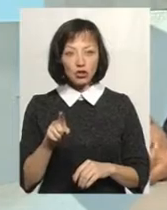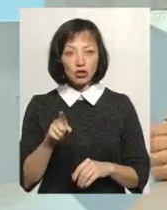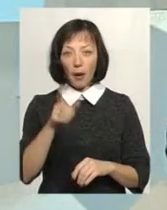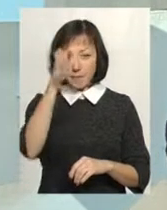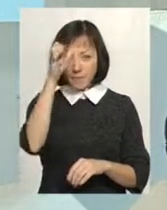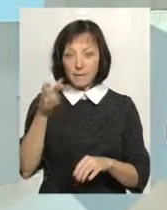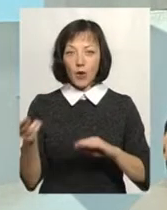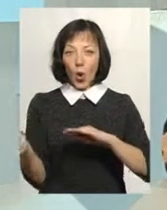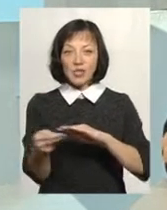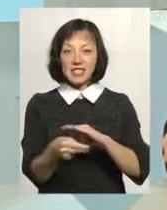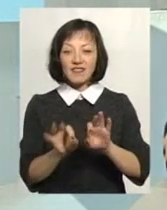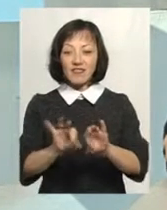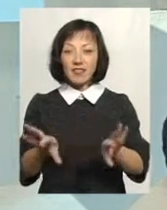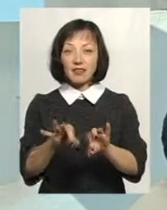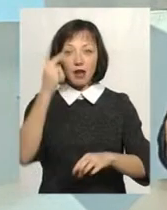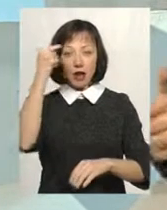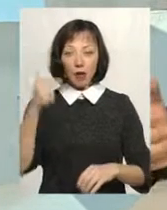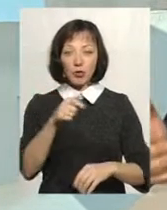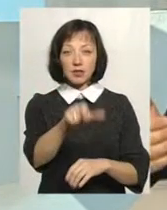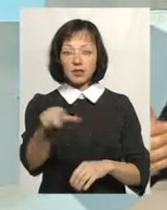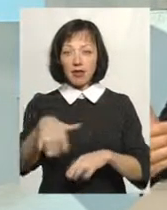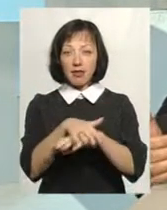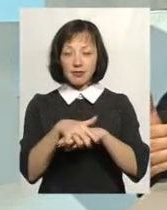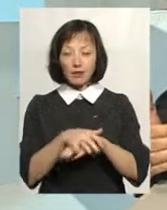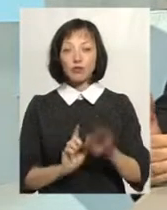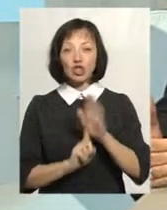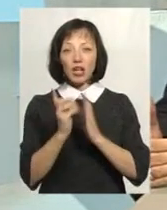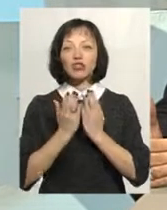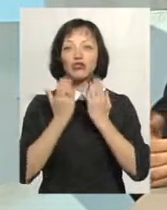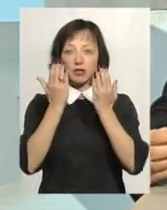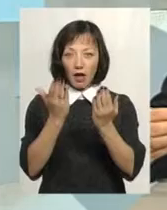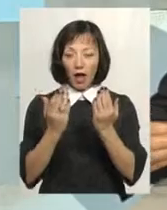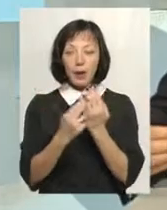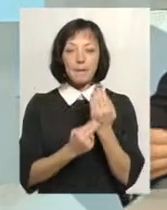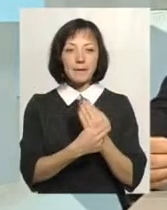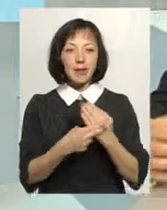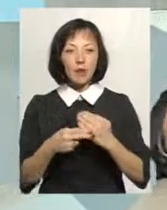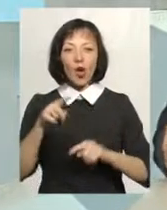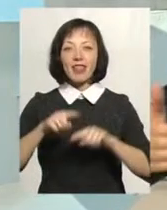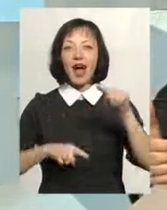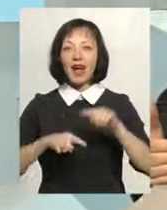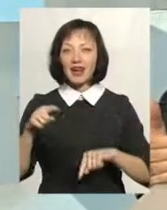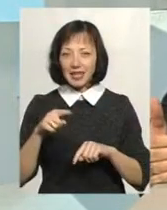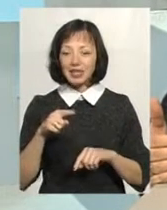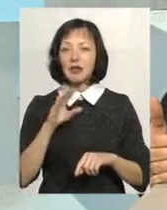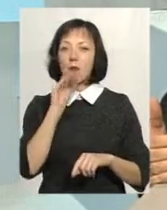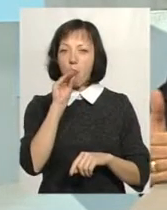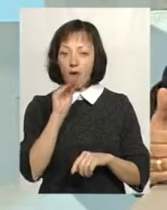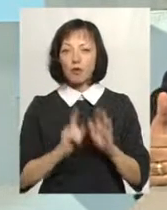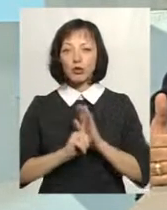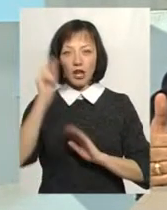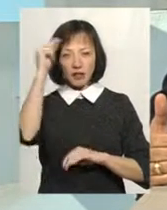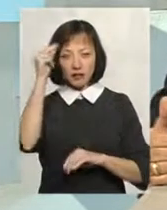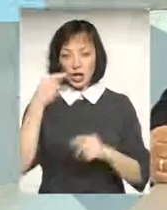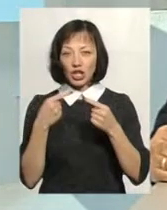просвітництво, грамотність населення завдяки тому, що вони почали читати Слово Боже на рідній мові, вони почали вивчати